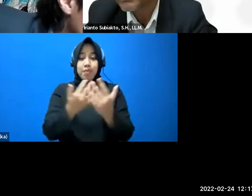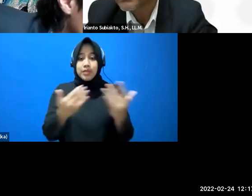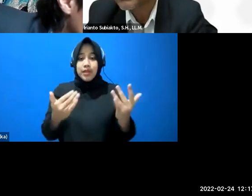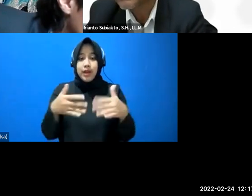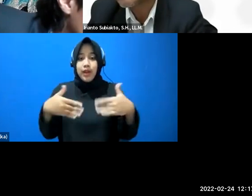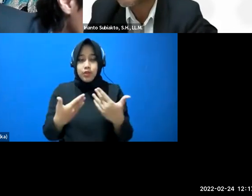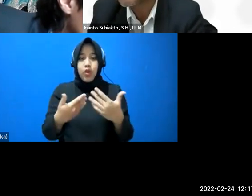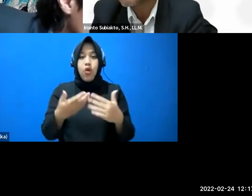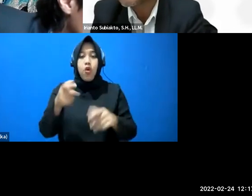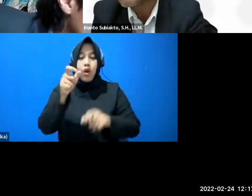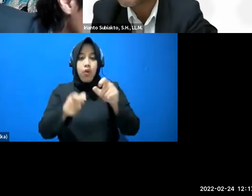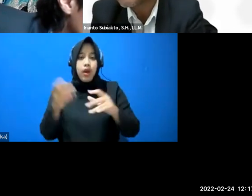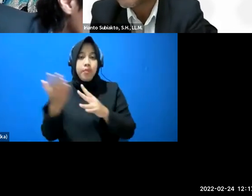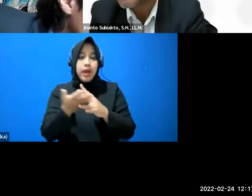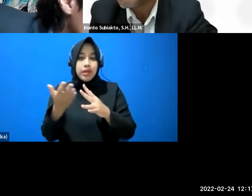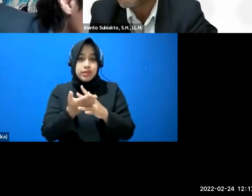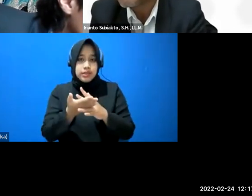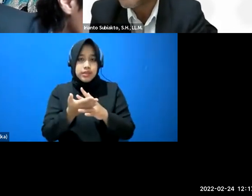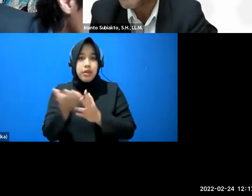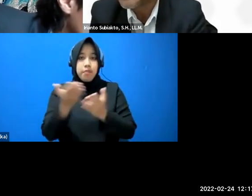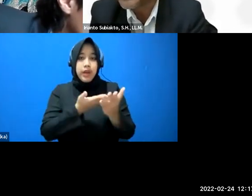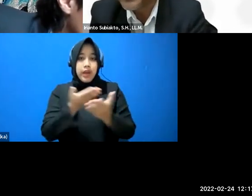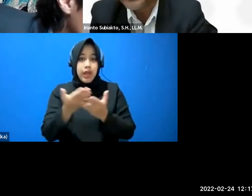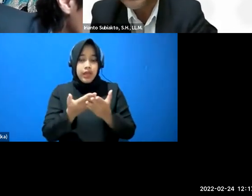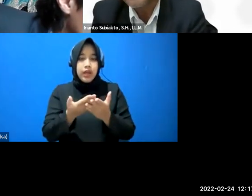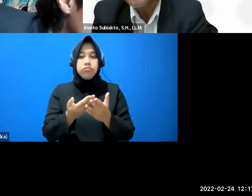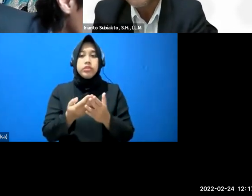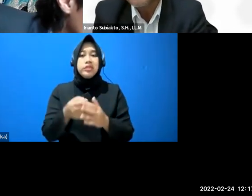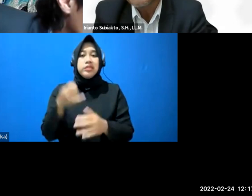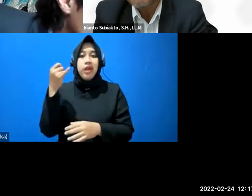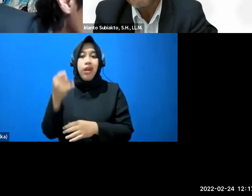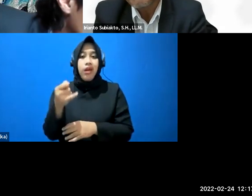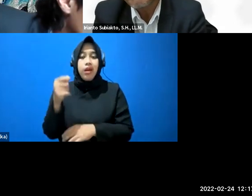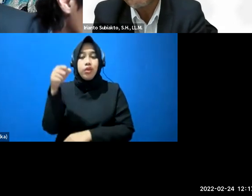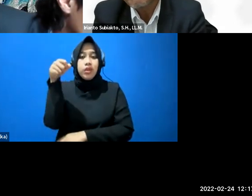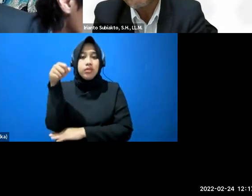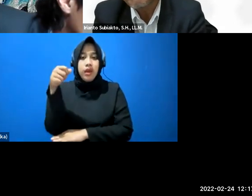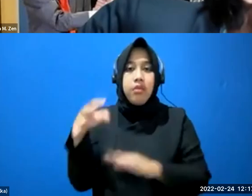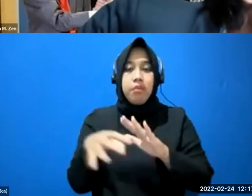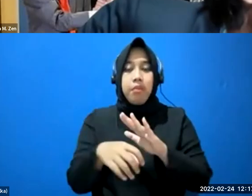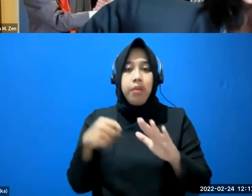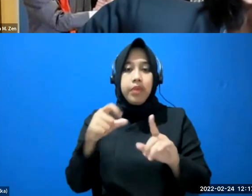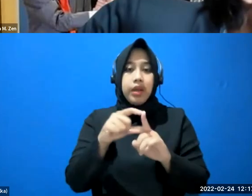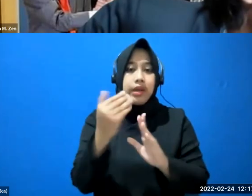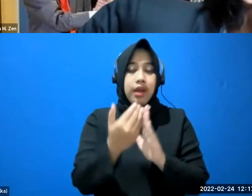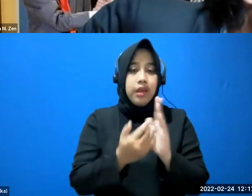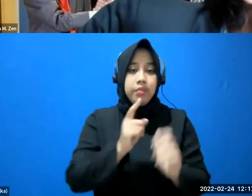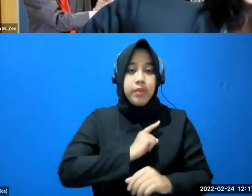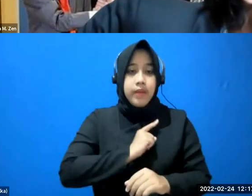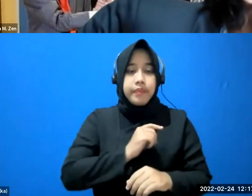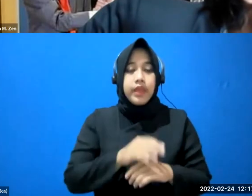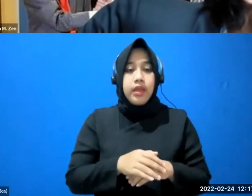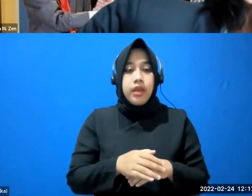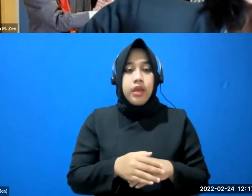pengguna layanan ini dari penyalahgunaan data oleh siat lain dan yang terakhir kendala dalam memberikan layanan bantuan hukum melalui